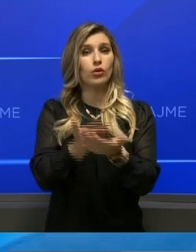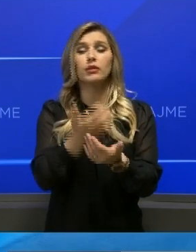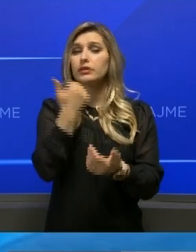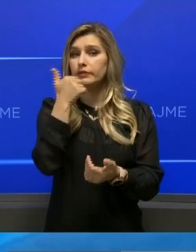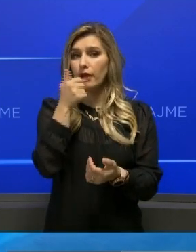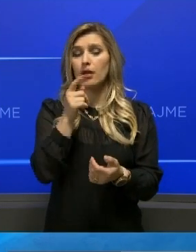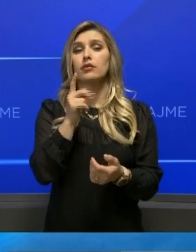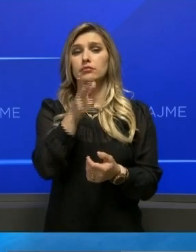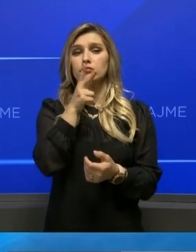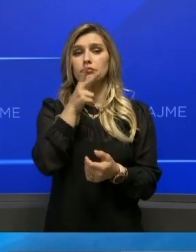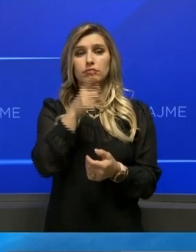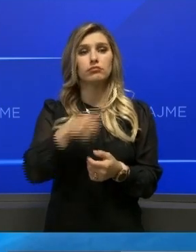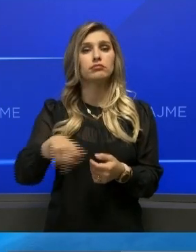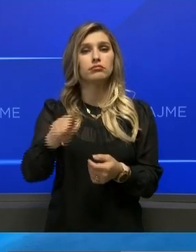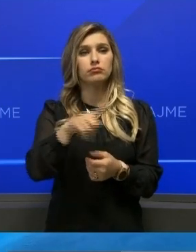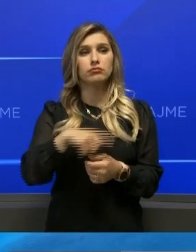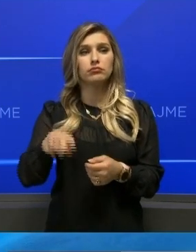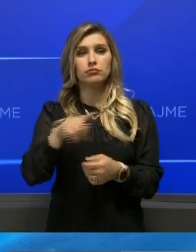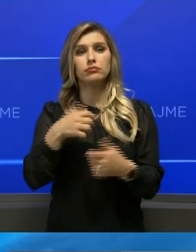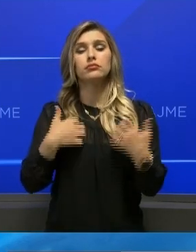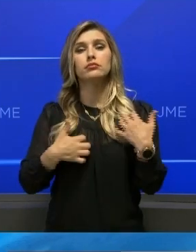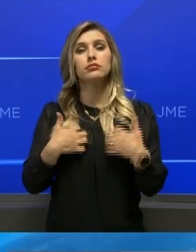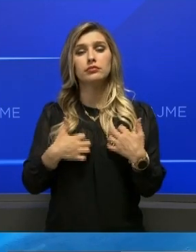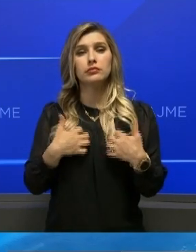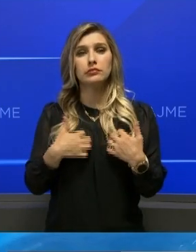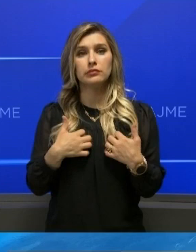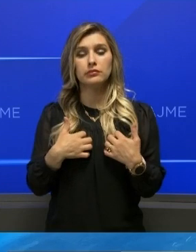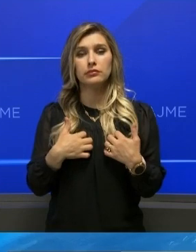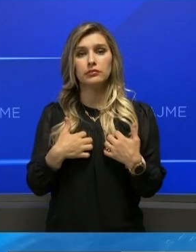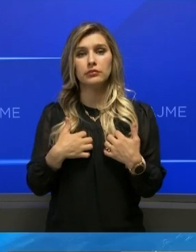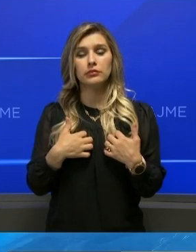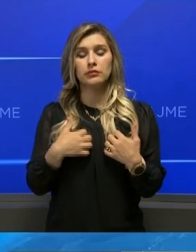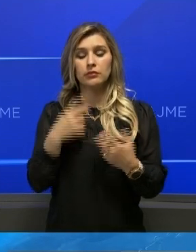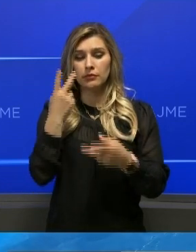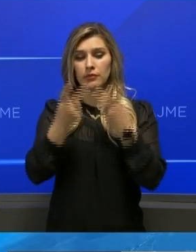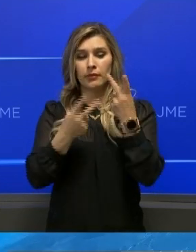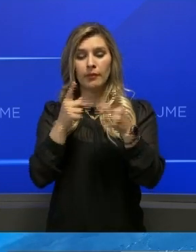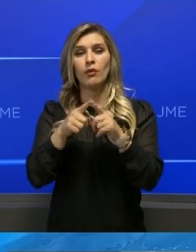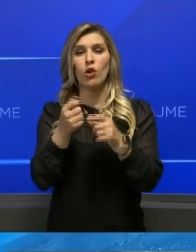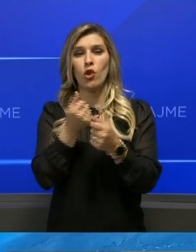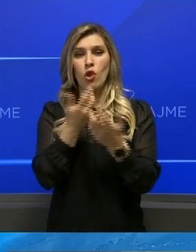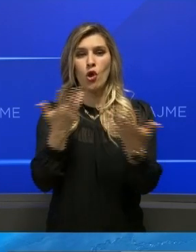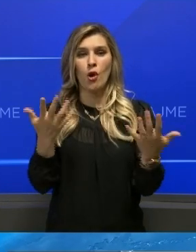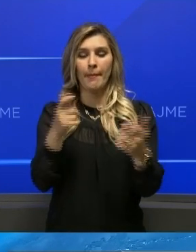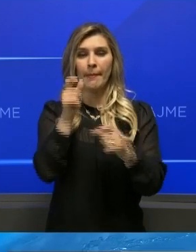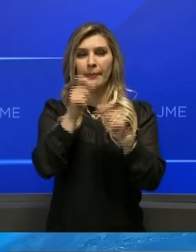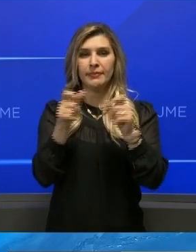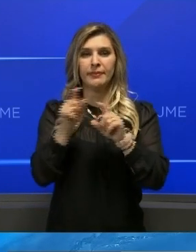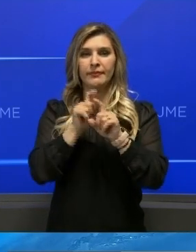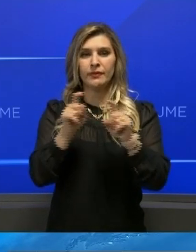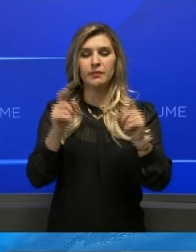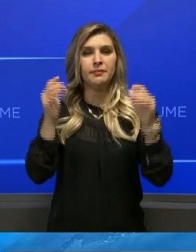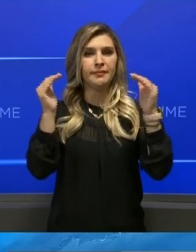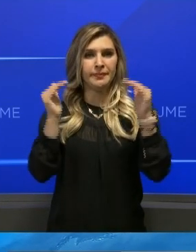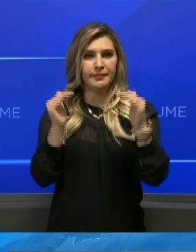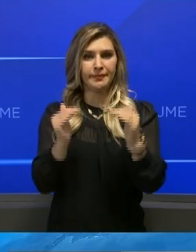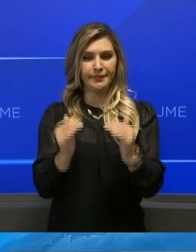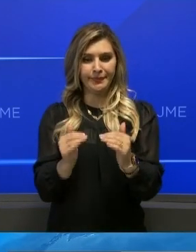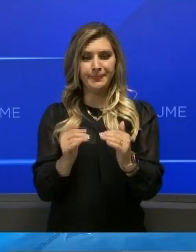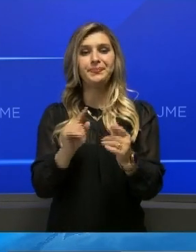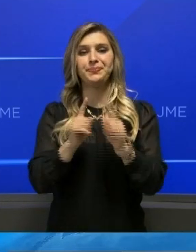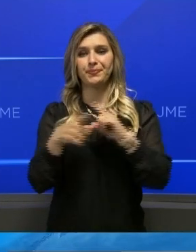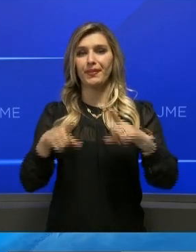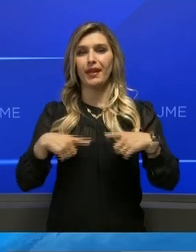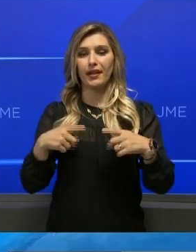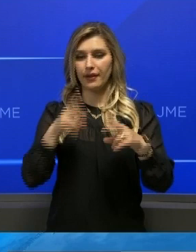është që duke marë parasysh që në fakt numrat kanë ra në minimum dhe në gjitha sferat e jetës, jeta e është